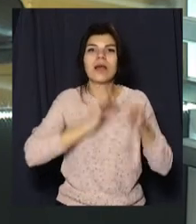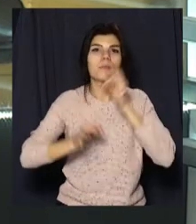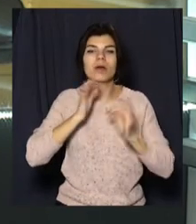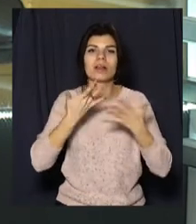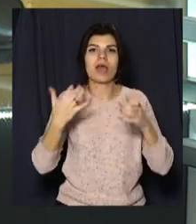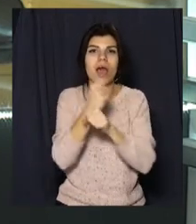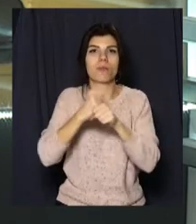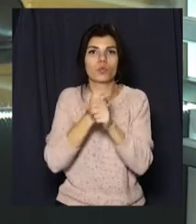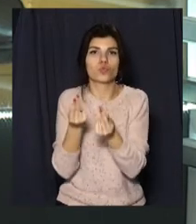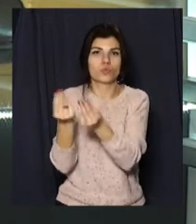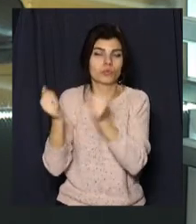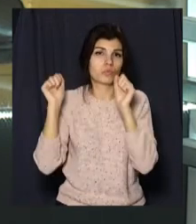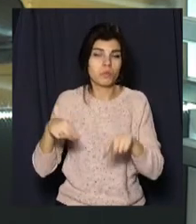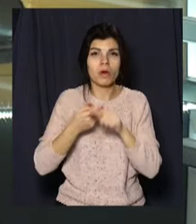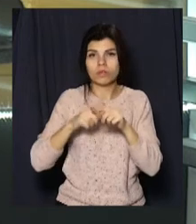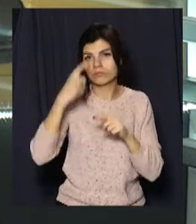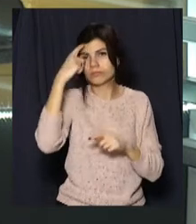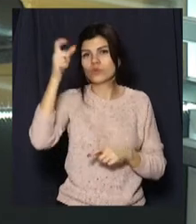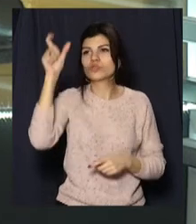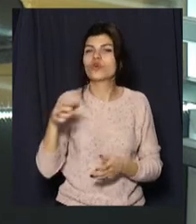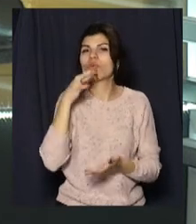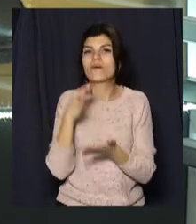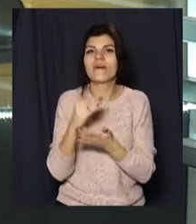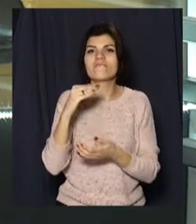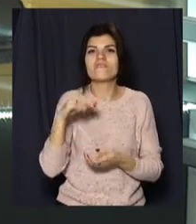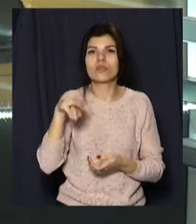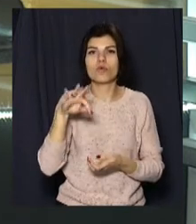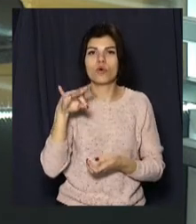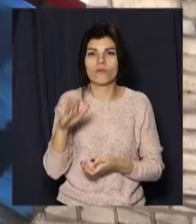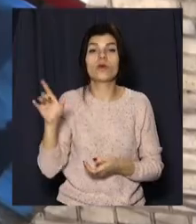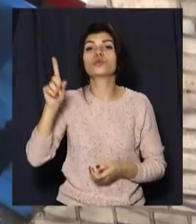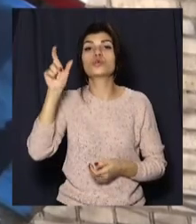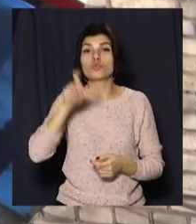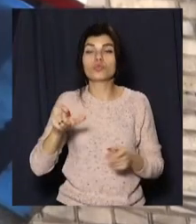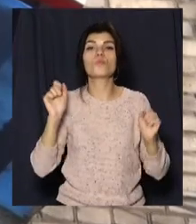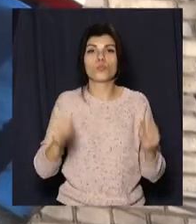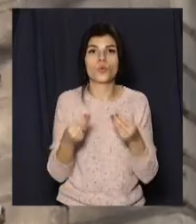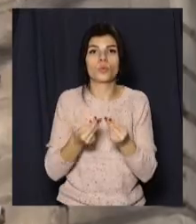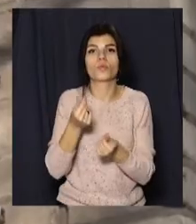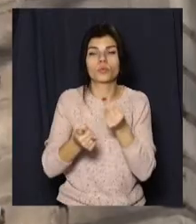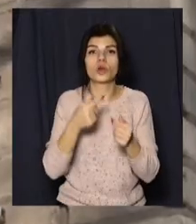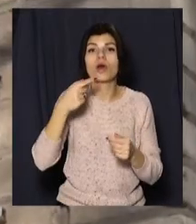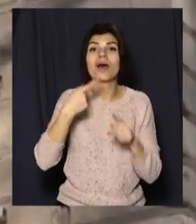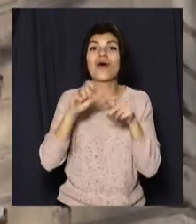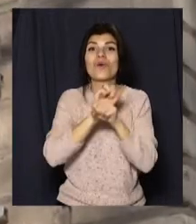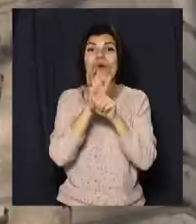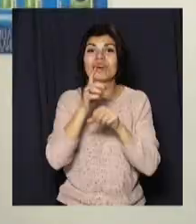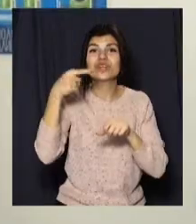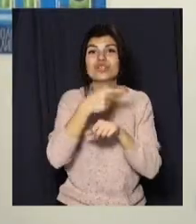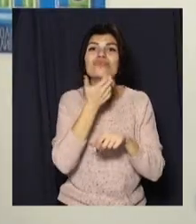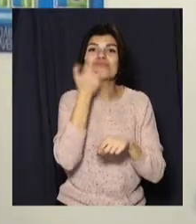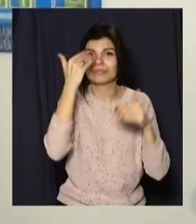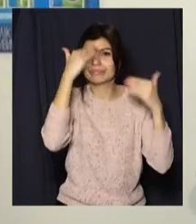міністр цифрової трансформації України Михайло Федоров. При цьому люди зможуть розплачуватися ковідною тисячою як за